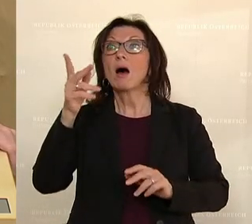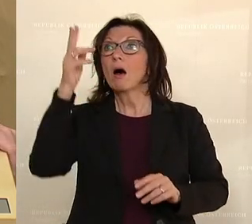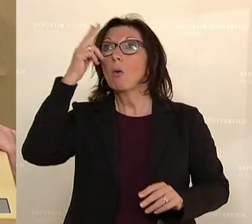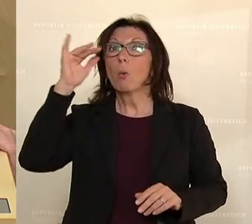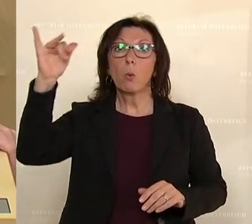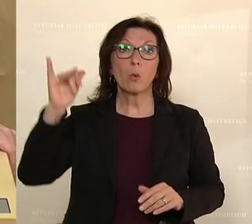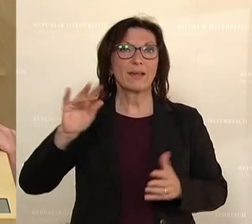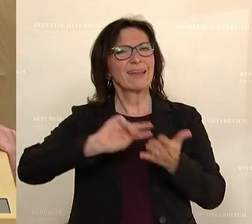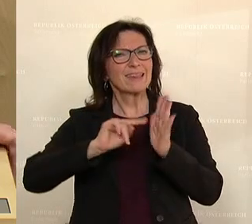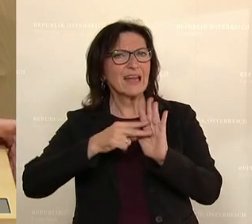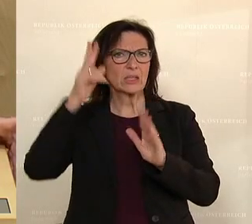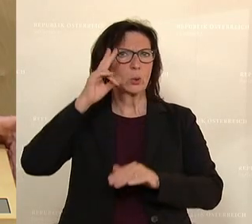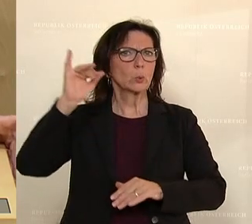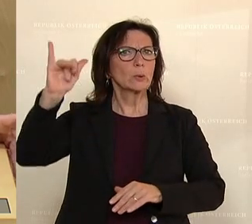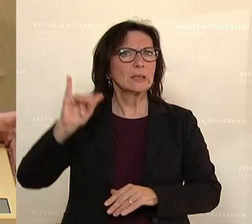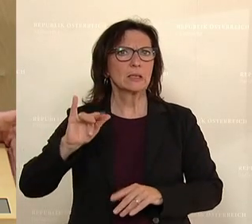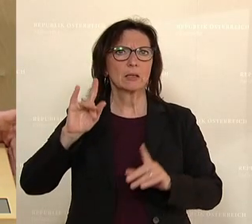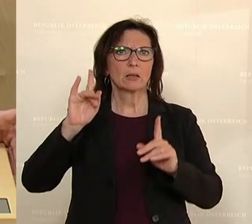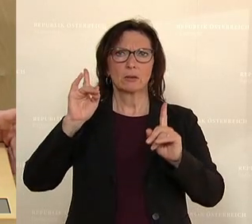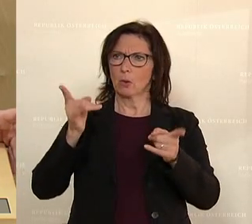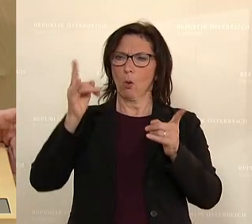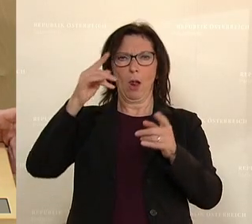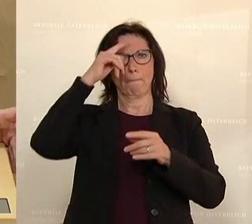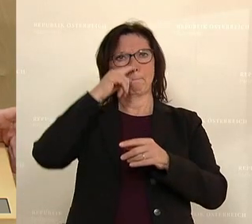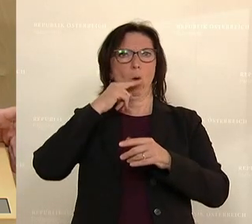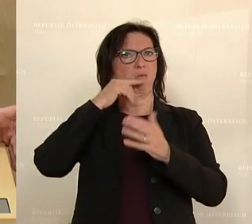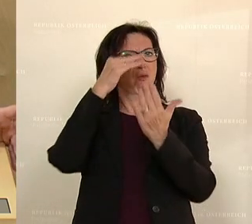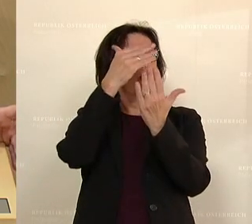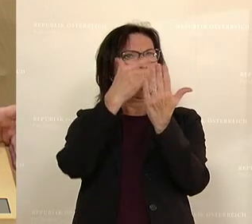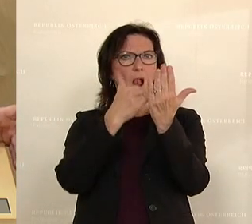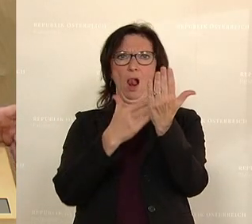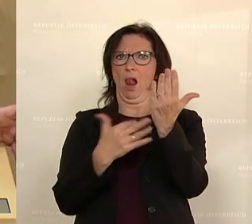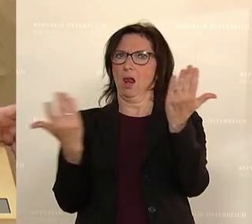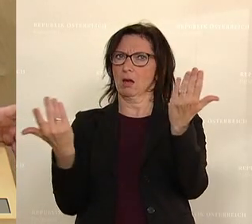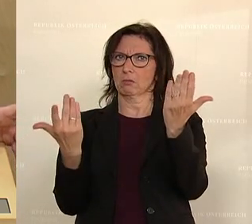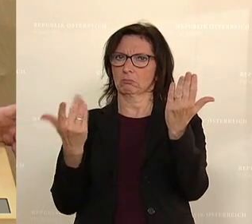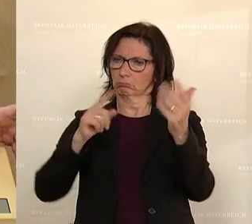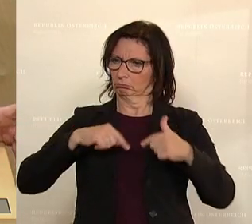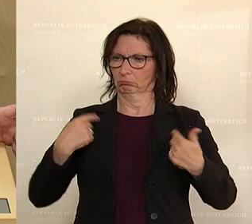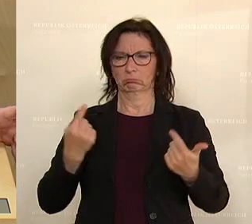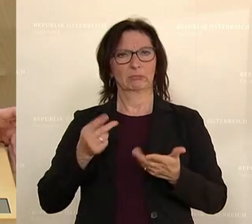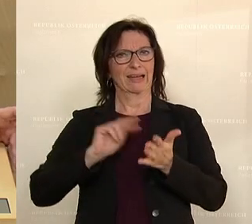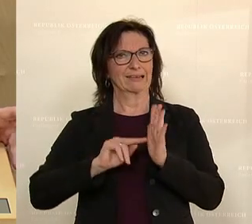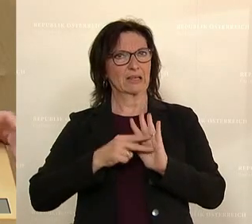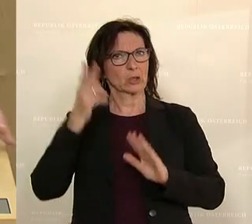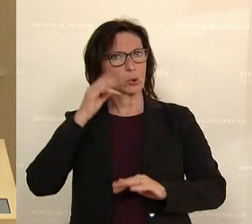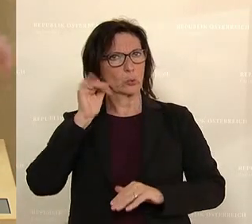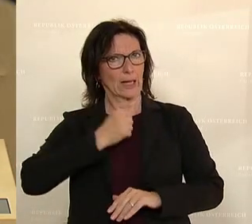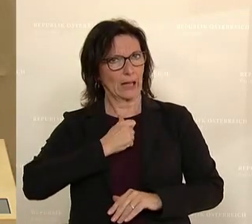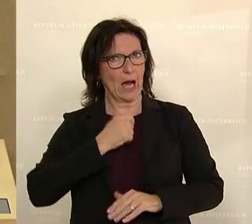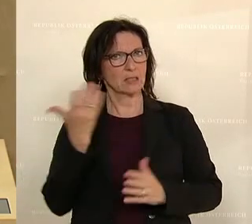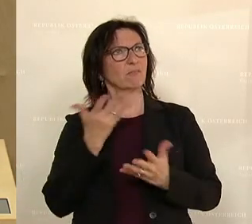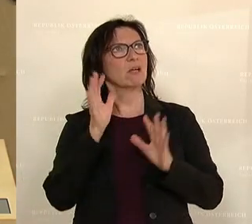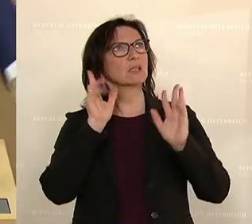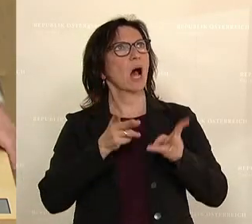und technischen Universitäten ein Profil entwickeln, wofür bin ich besonders gut als TU Graz, als TU Wien und nicht